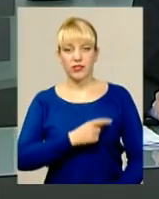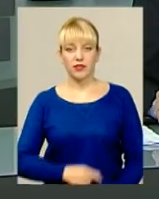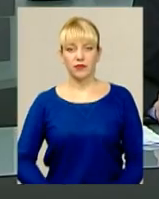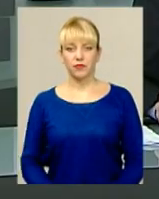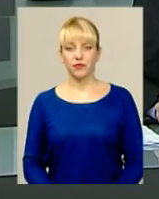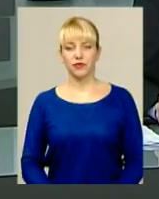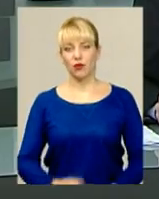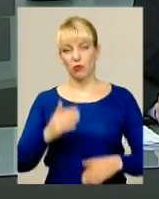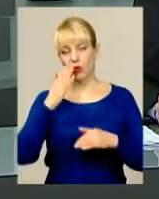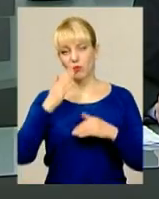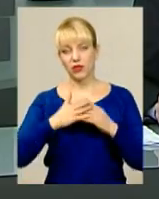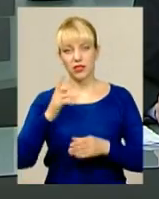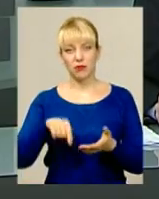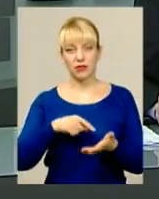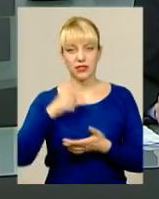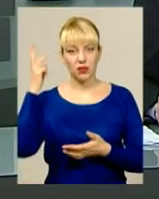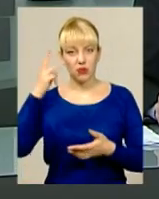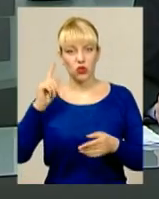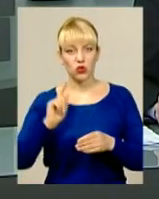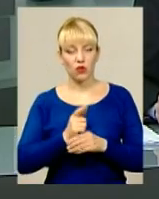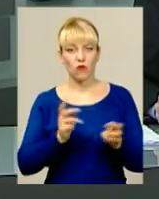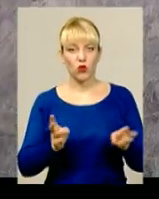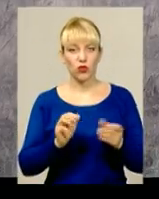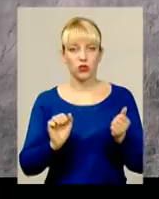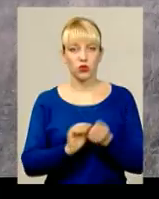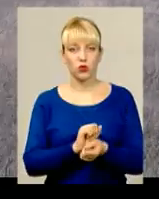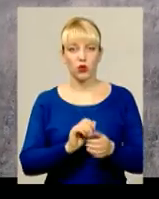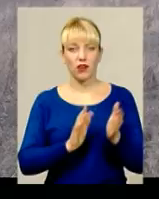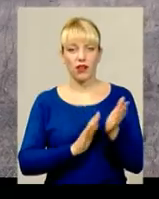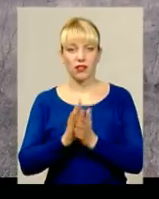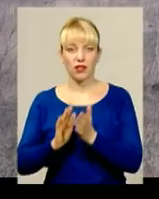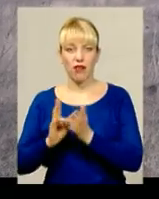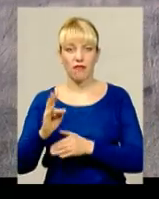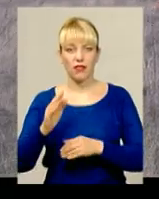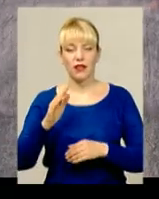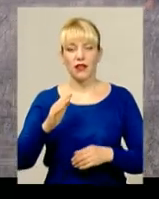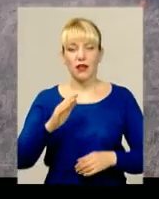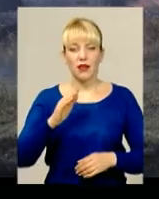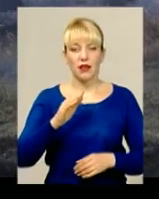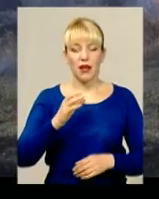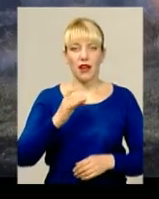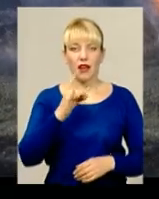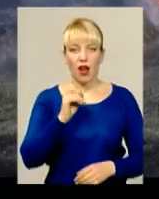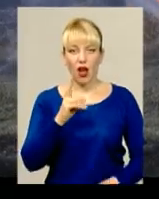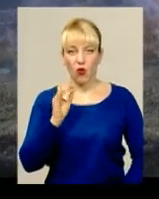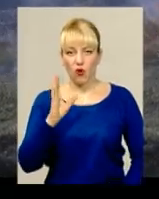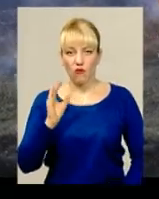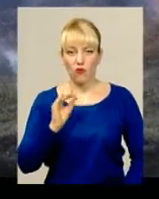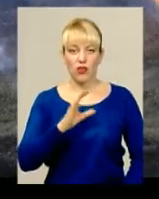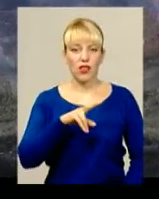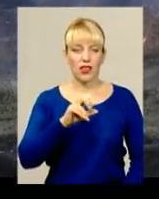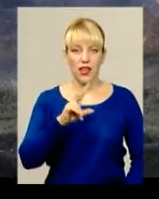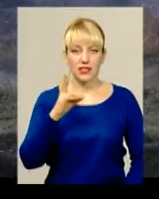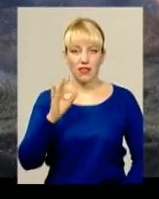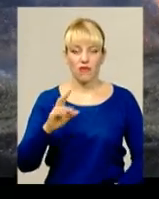Поблизу Хмельницького знову горіла суха трава. На березі Південного Бугу на межі мікрорайонів Ракови та Лезневе обласного центру